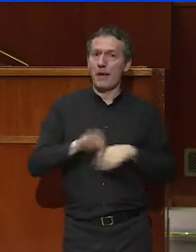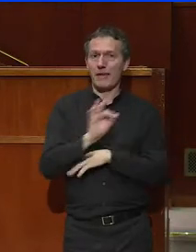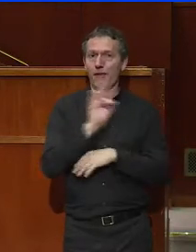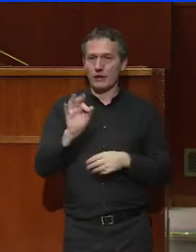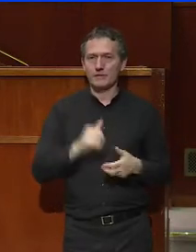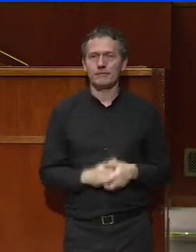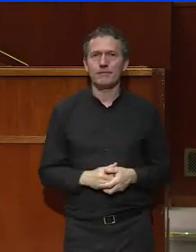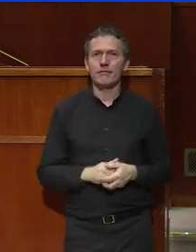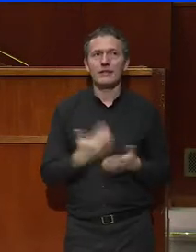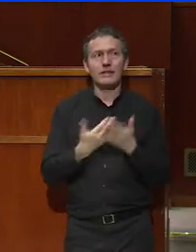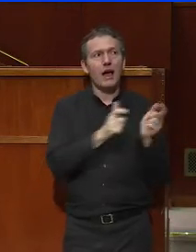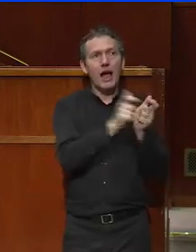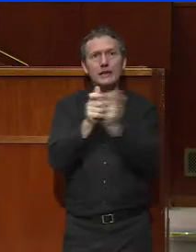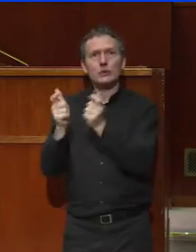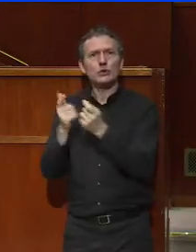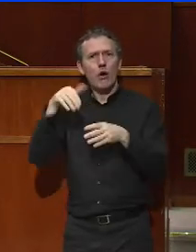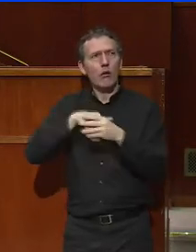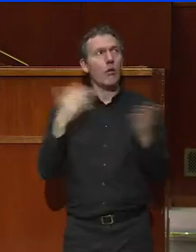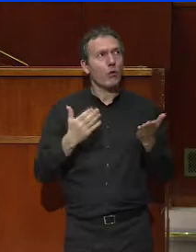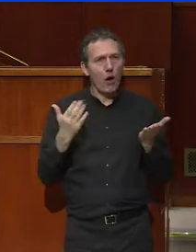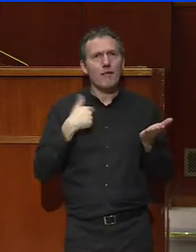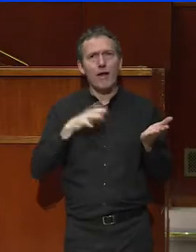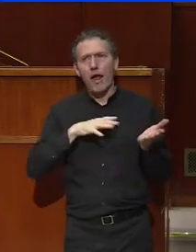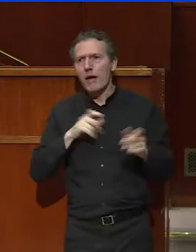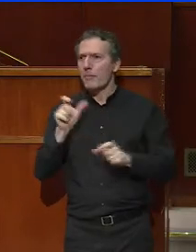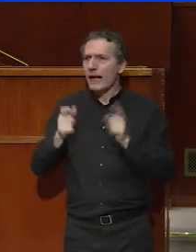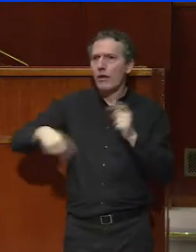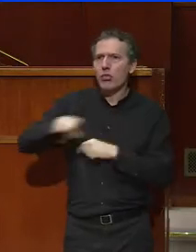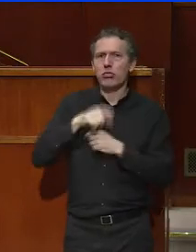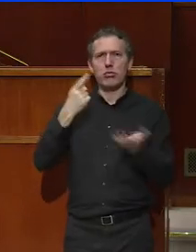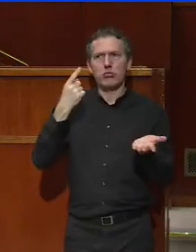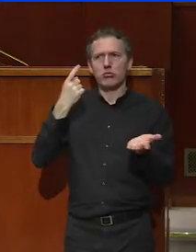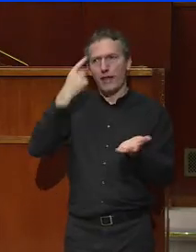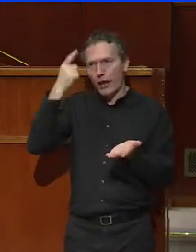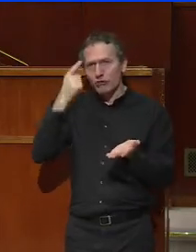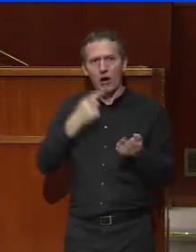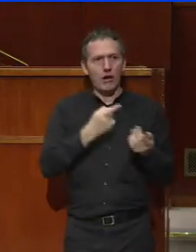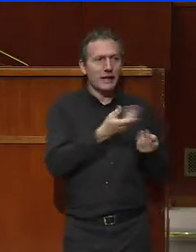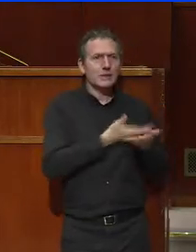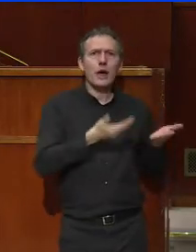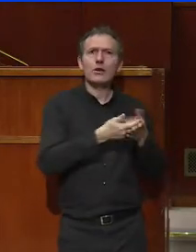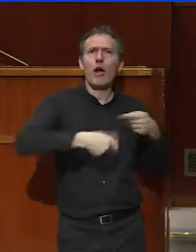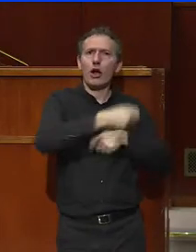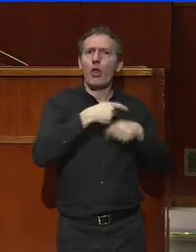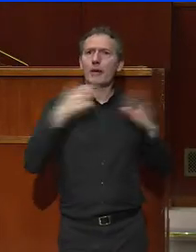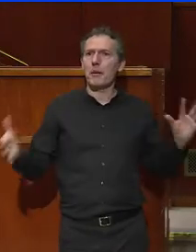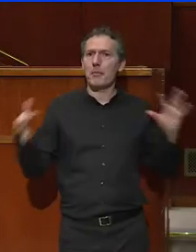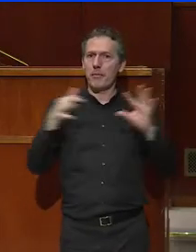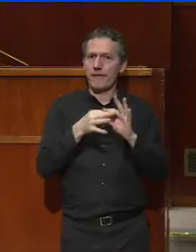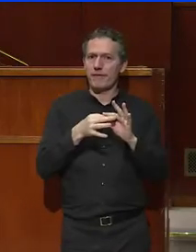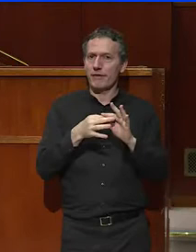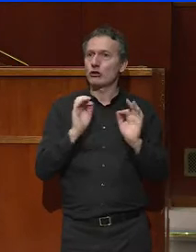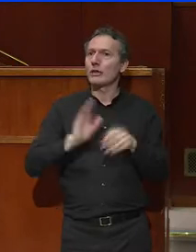intuitions sont le fruit de la rencontre entre des intelligences et un contexte. Et le contexte, c'est celui des années 1920 et de l'après-guerre,